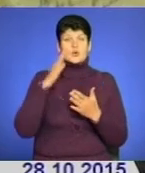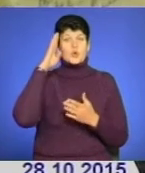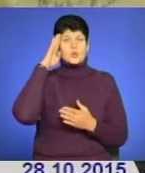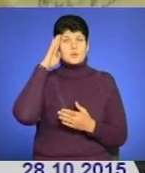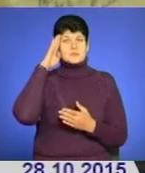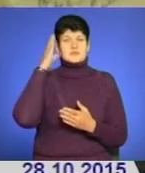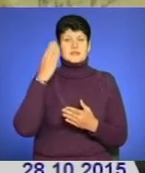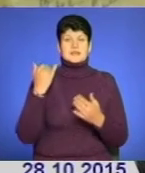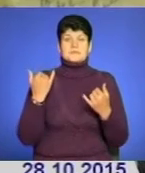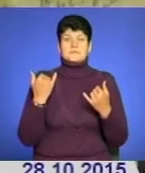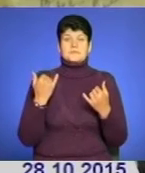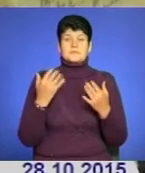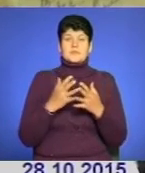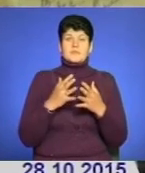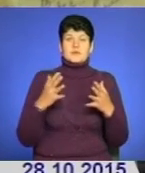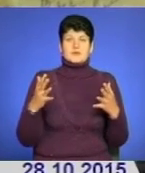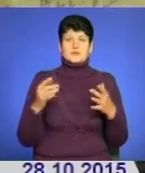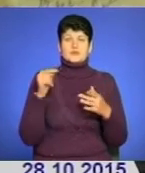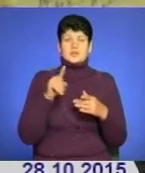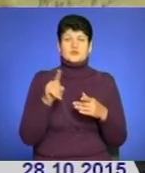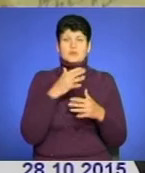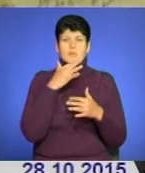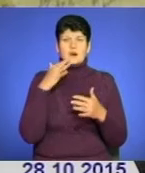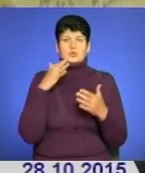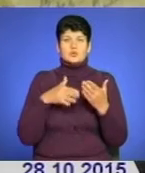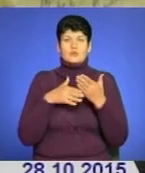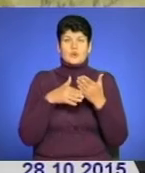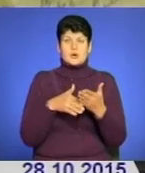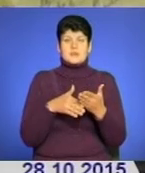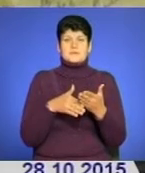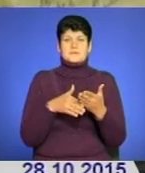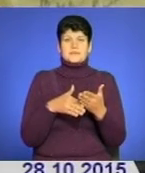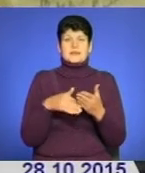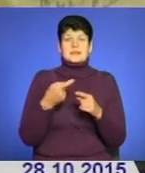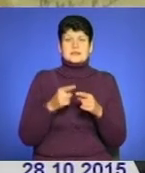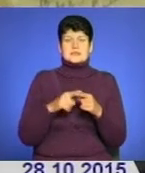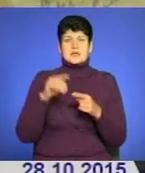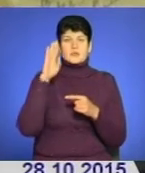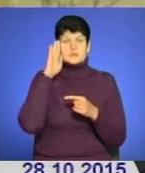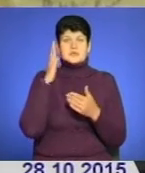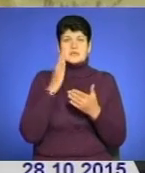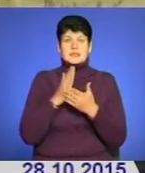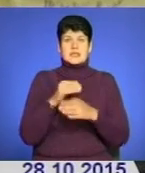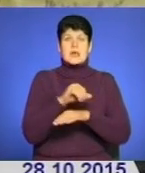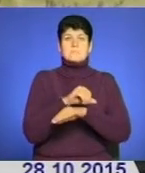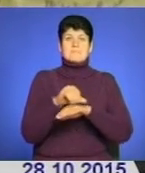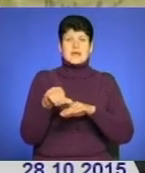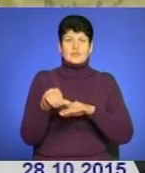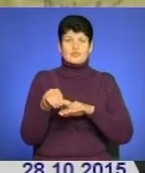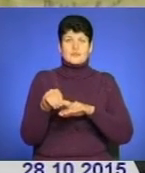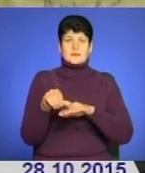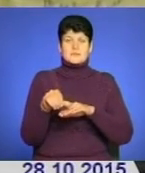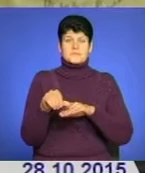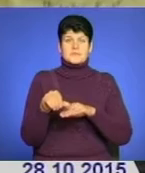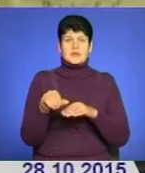переважно зараз, то, що багато допомагаємо, то є багато хлопців, які в нас знаходяться на передовії, безпосередньо, є